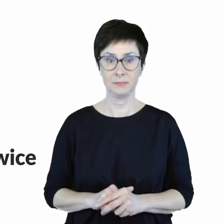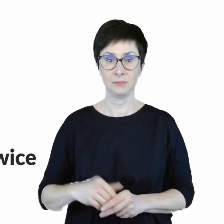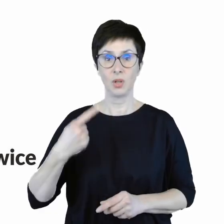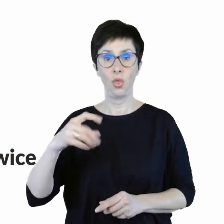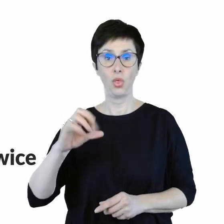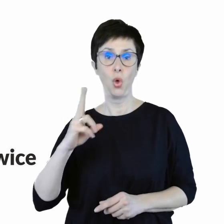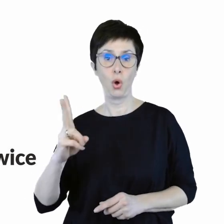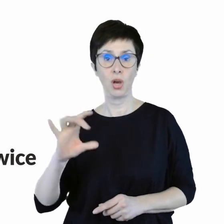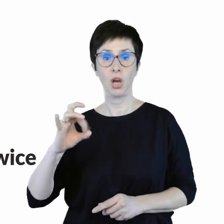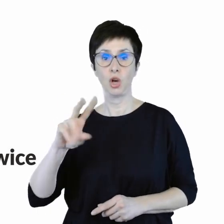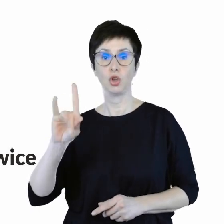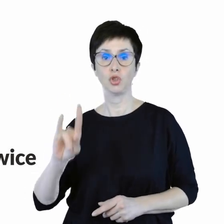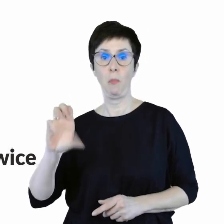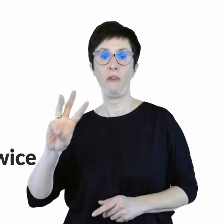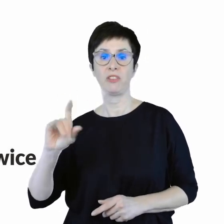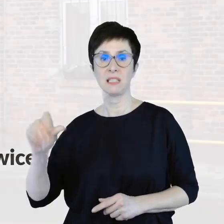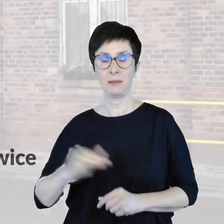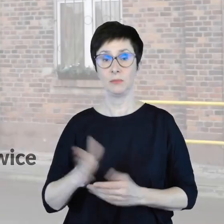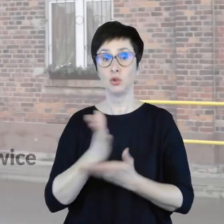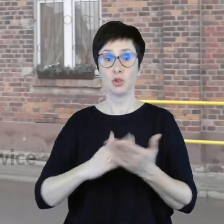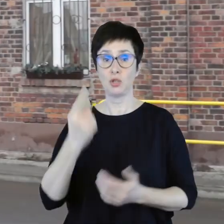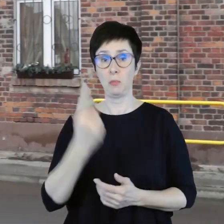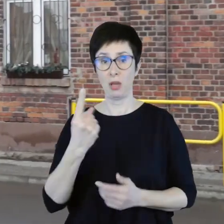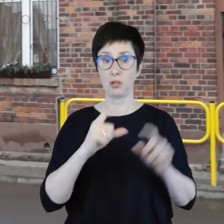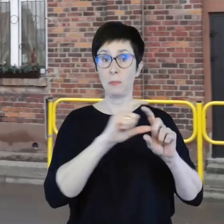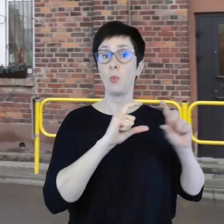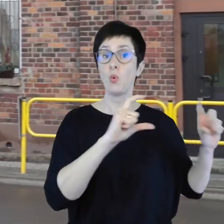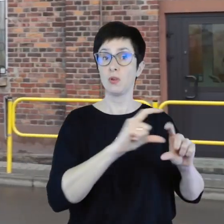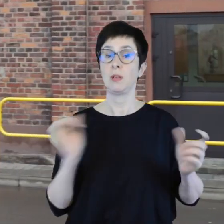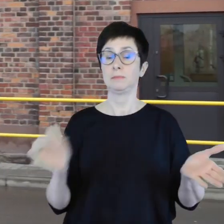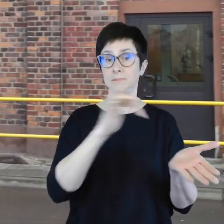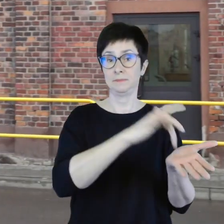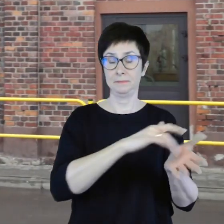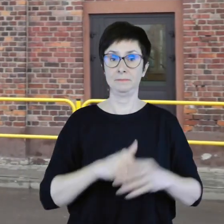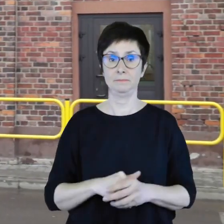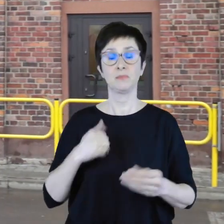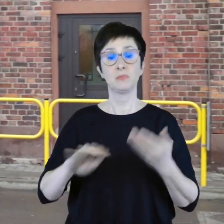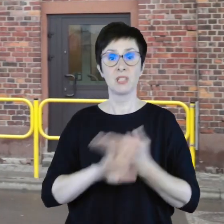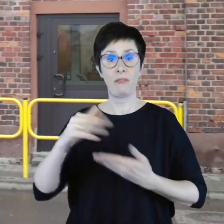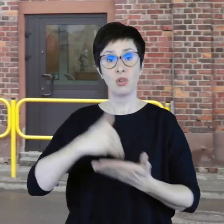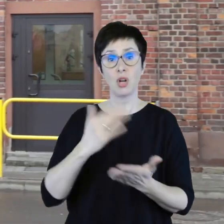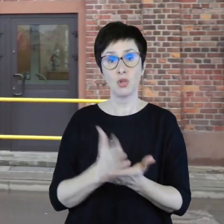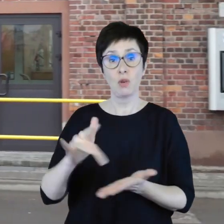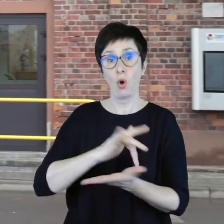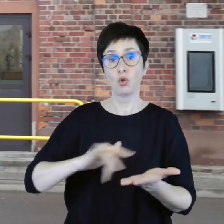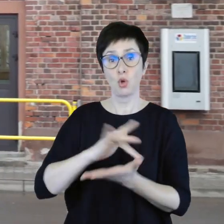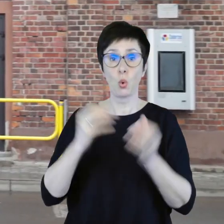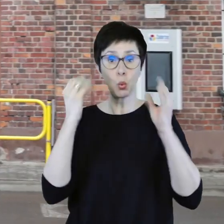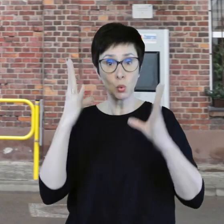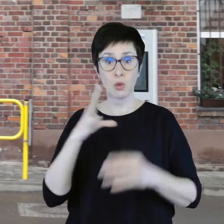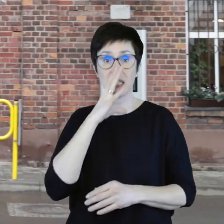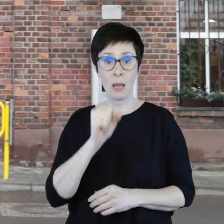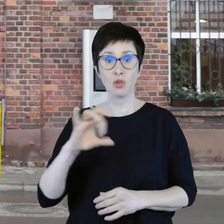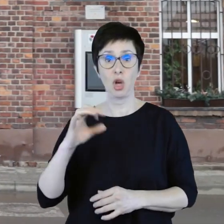Dok Grzybowice, część pierwsza, dotarcie do budynku. Poznaj dzielnicowy ośrodek